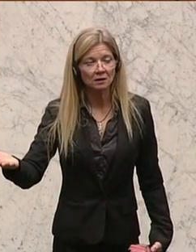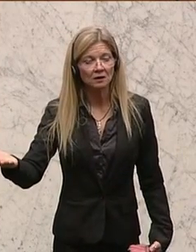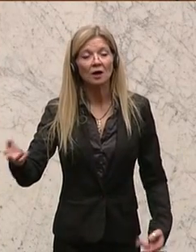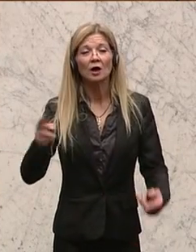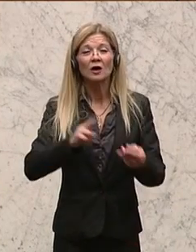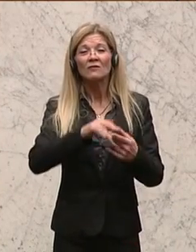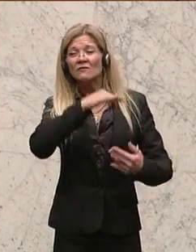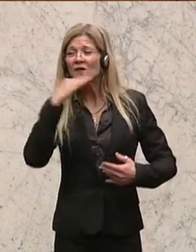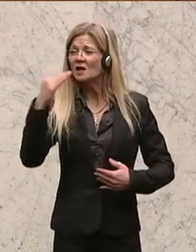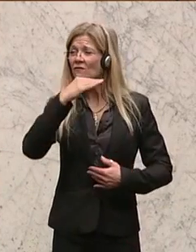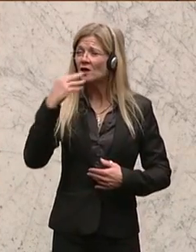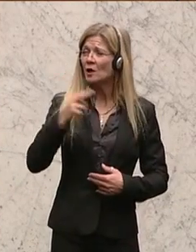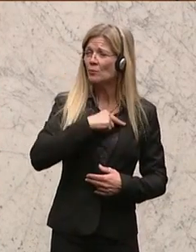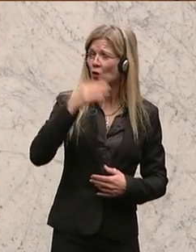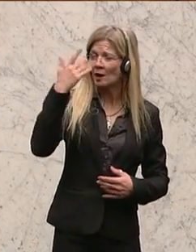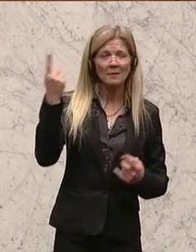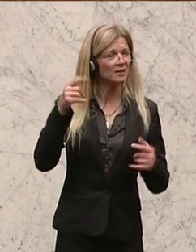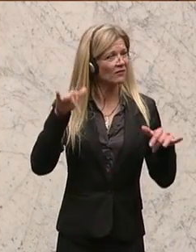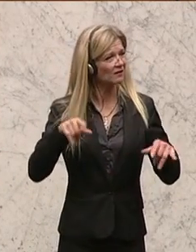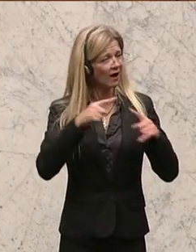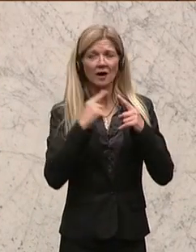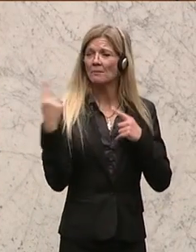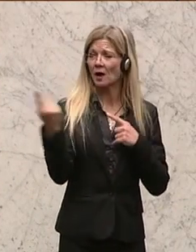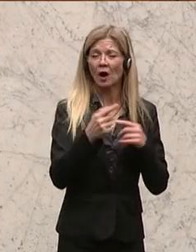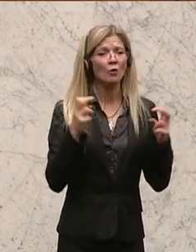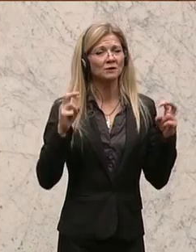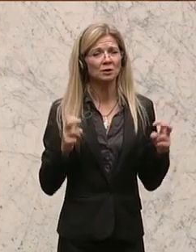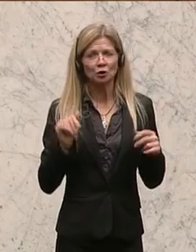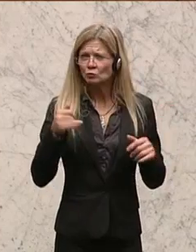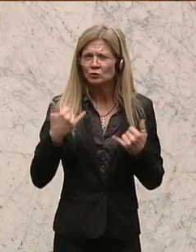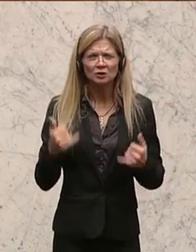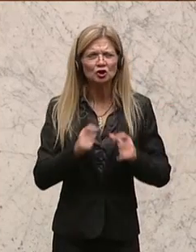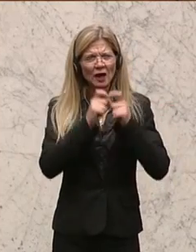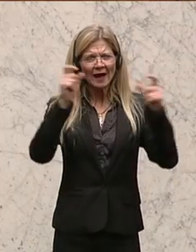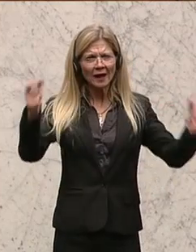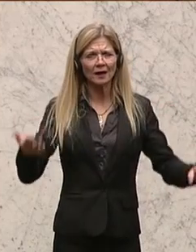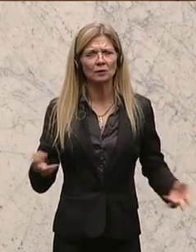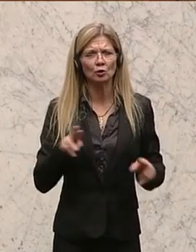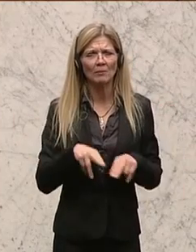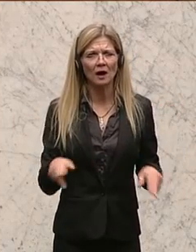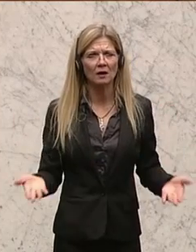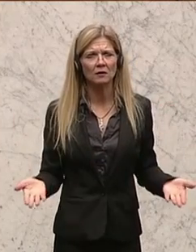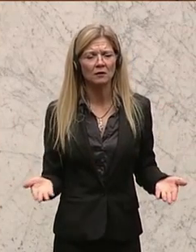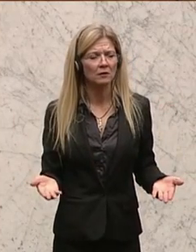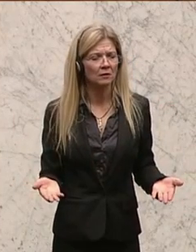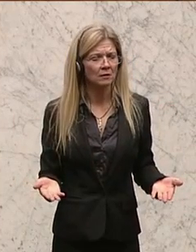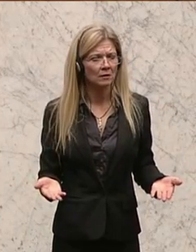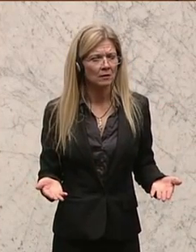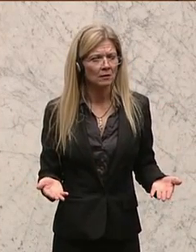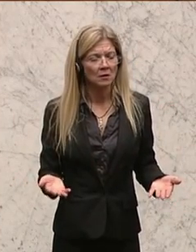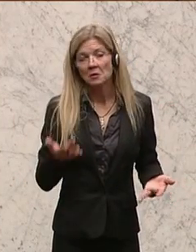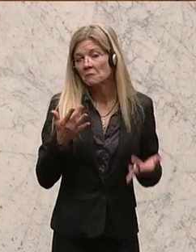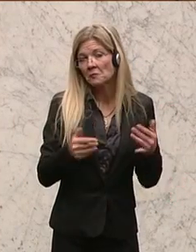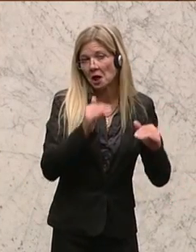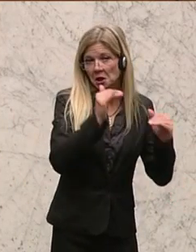Bürgermeister unter Ihnen, die ja hier in diesem Raum sitzen, müssen ja hier eigentlich aufschreien. Ich meine, möglicherweise werden in